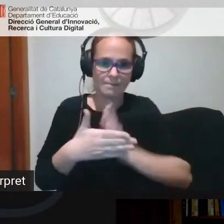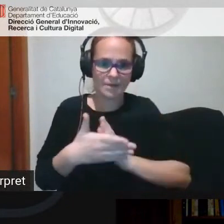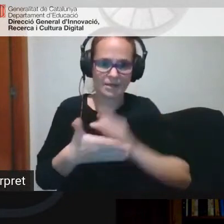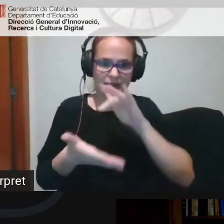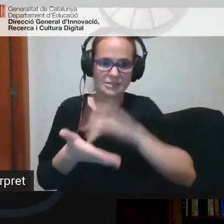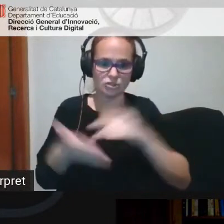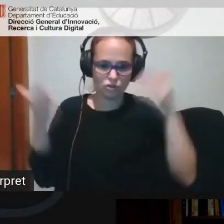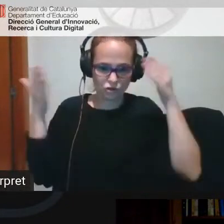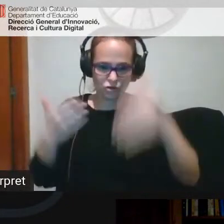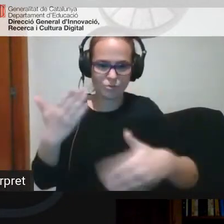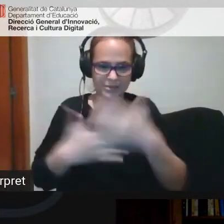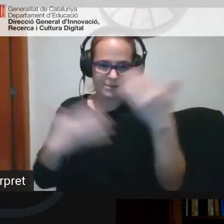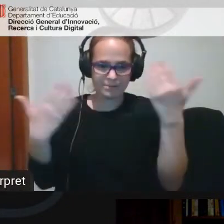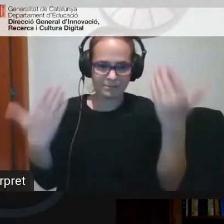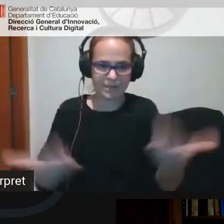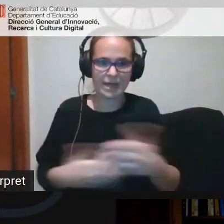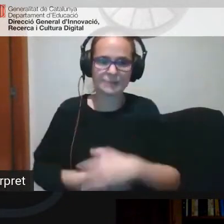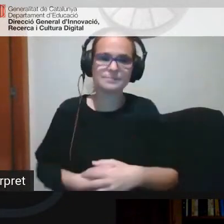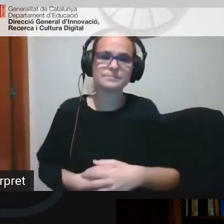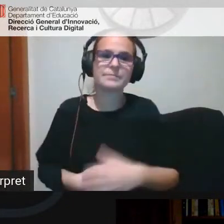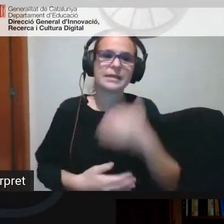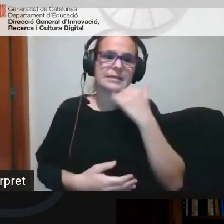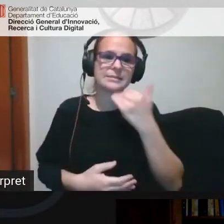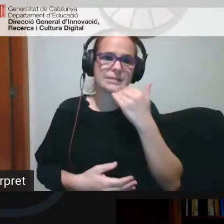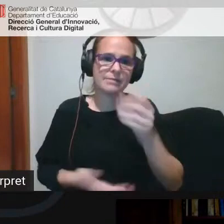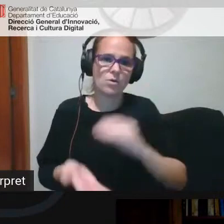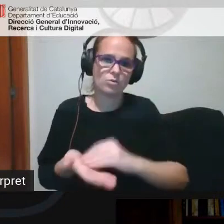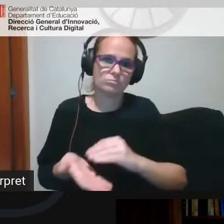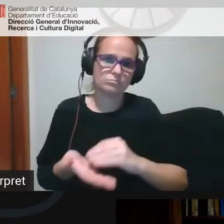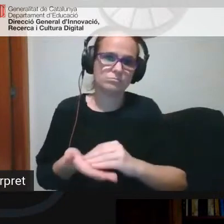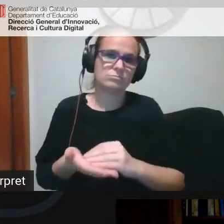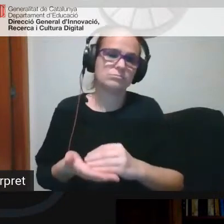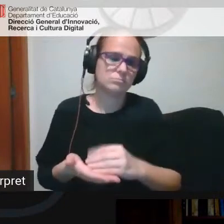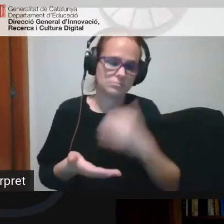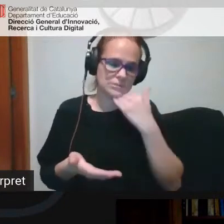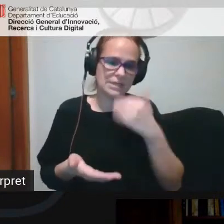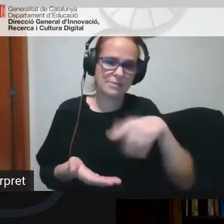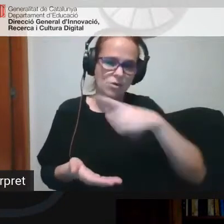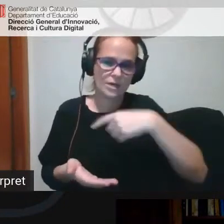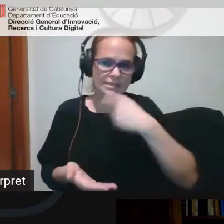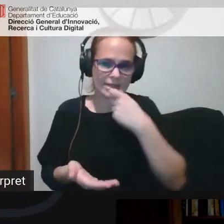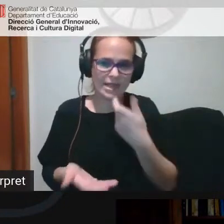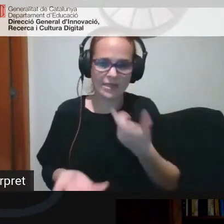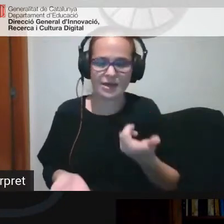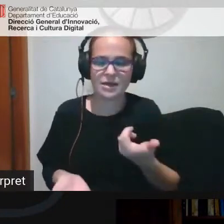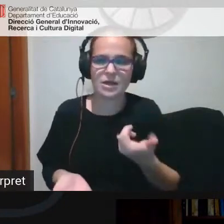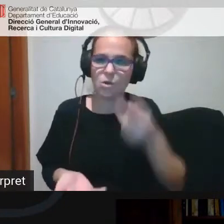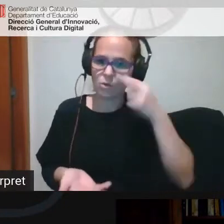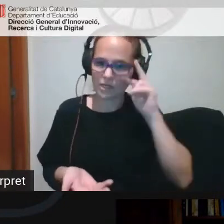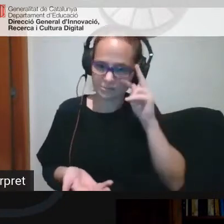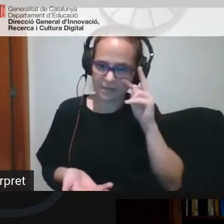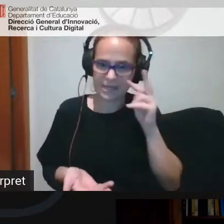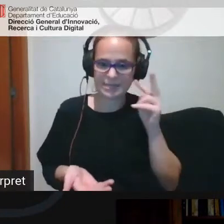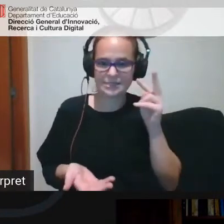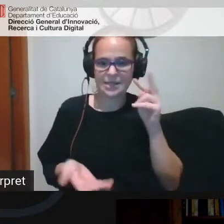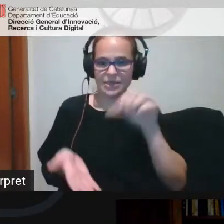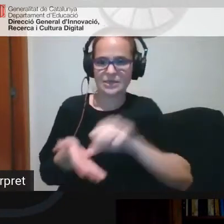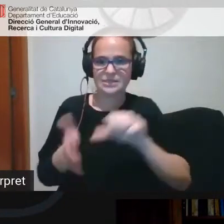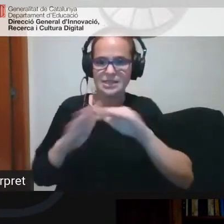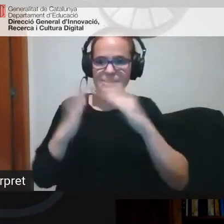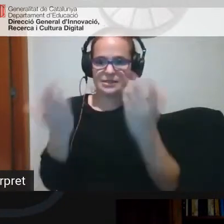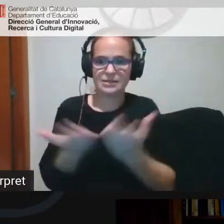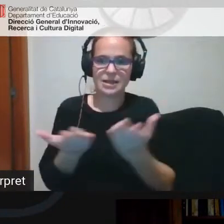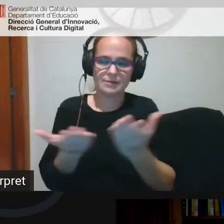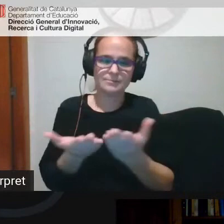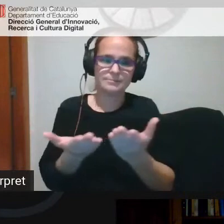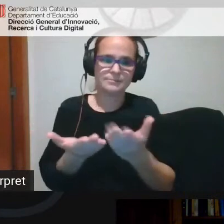sessió on sabeu que ens agrada sempre que hi hagi una experiència de centre en aquest cas tenim tres centres que